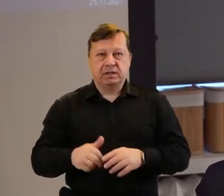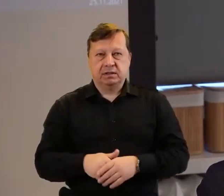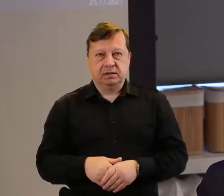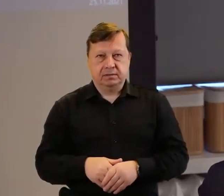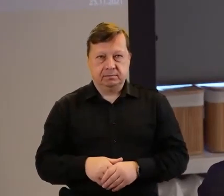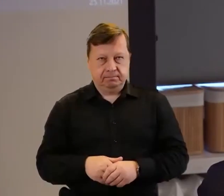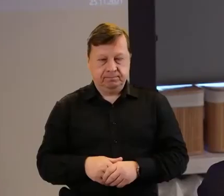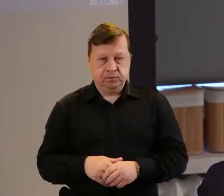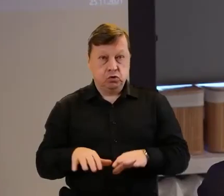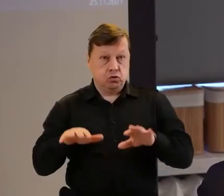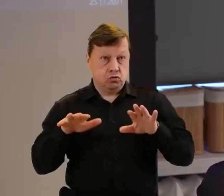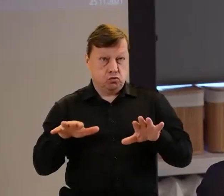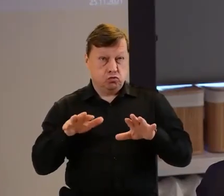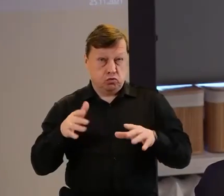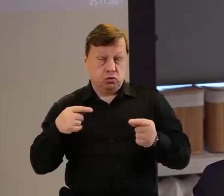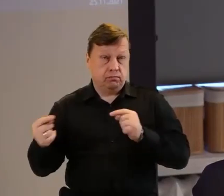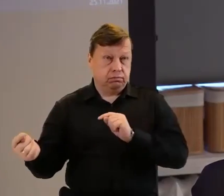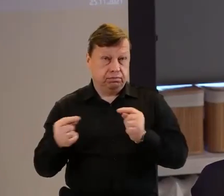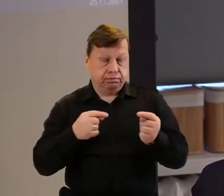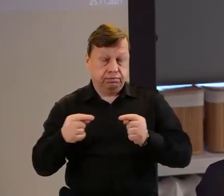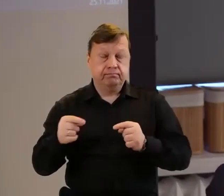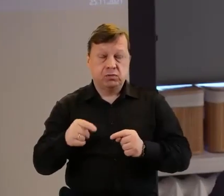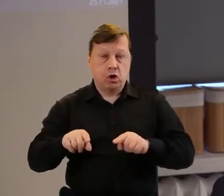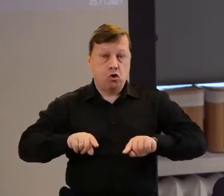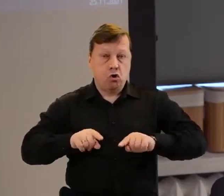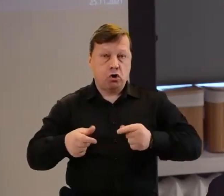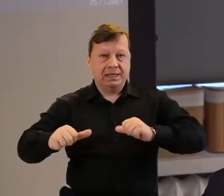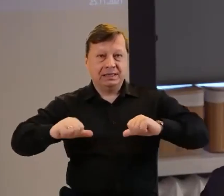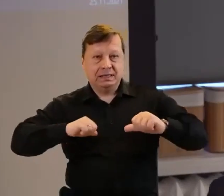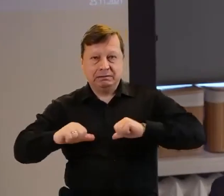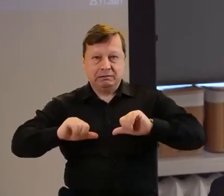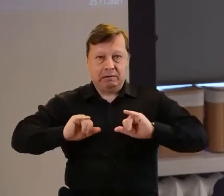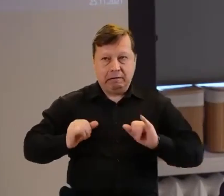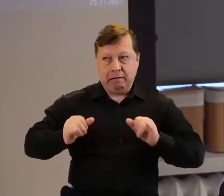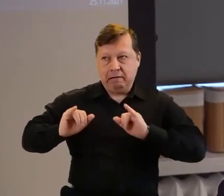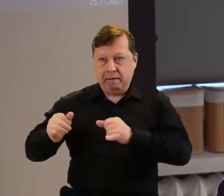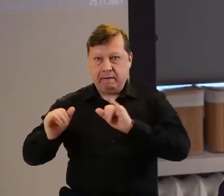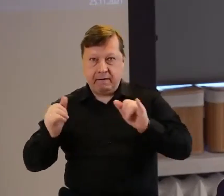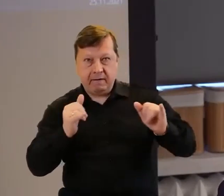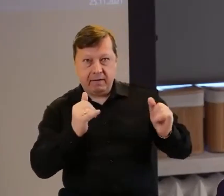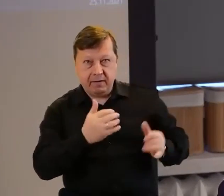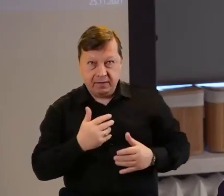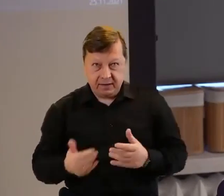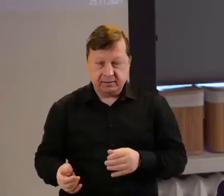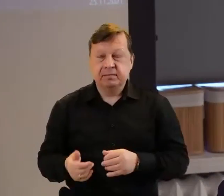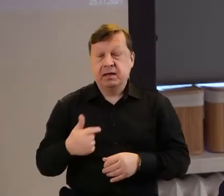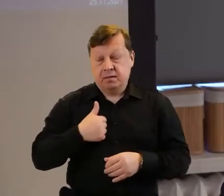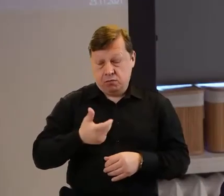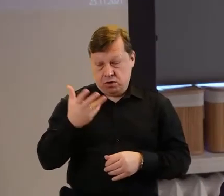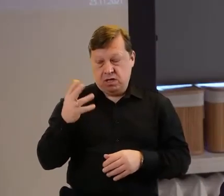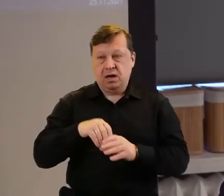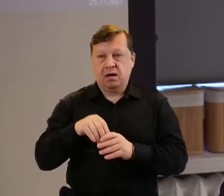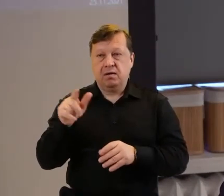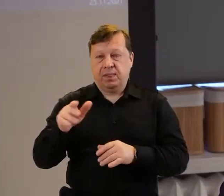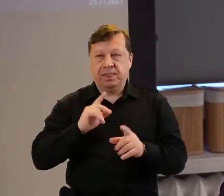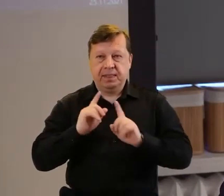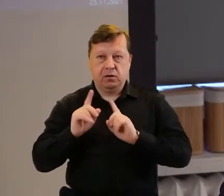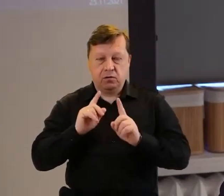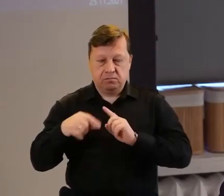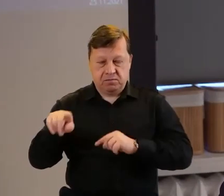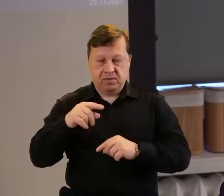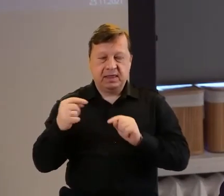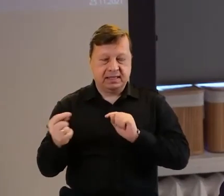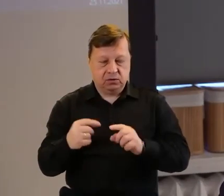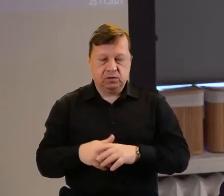Ostatnio bardzo dużo się dyskutuje o zarządzaniu w organizacjach, bardzo dużo powiedziane, ale ja trafiłem na kilka dyskusji i